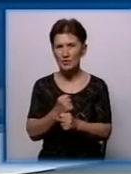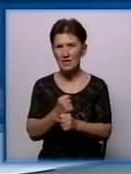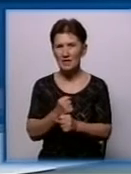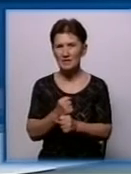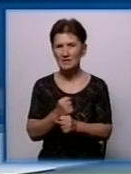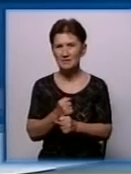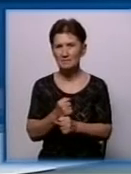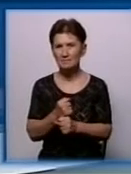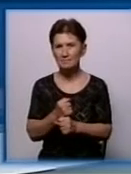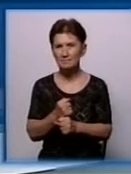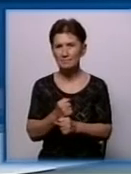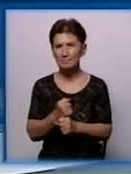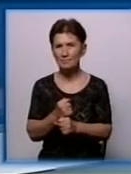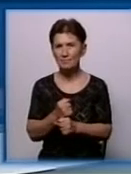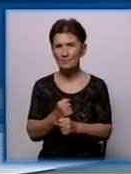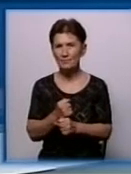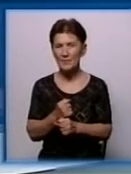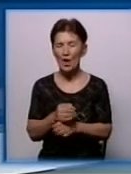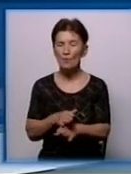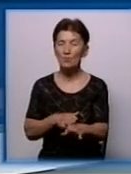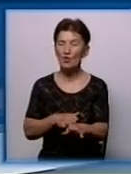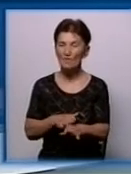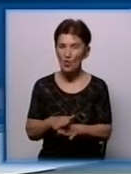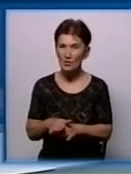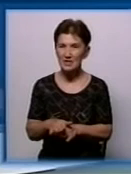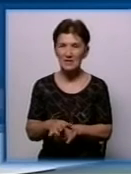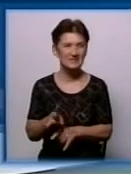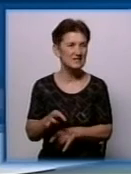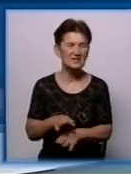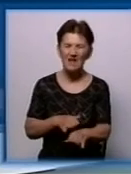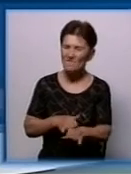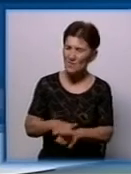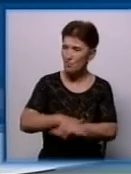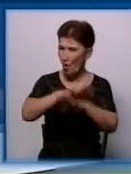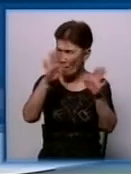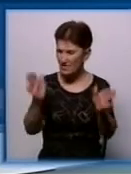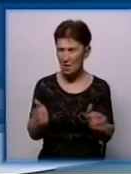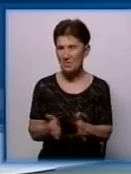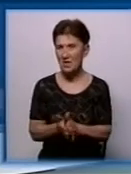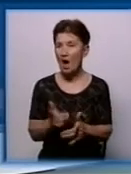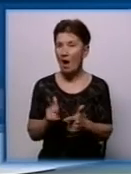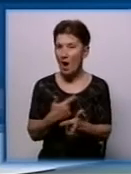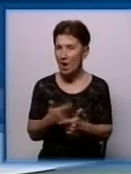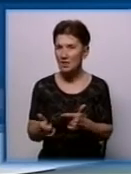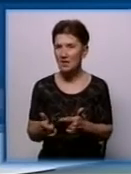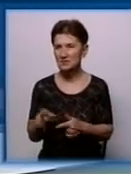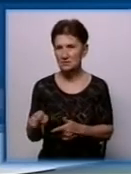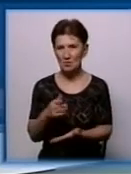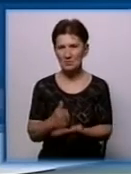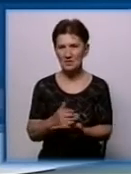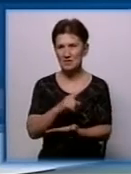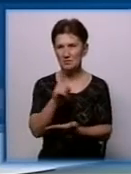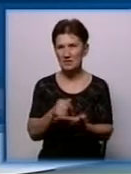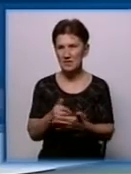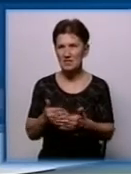повній мірі, якщо можна це десь так сміливо сказати. Але вона, це не питання там до того